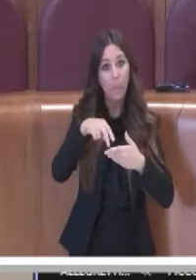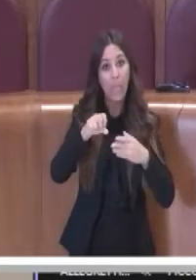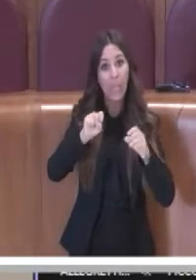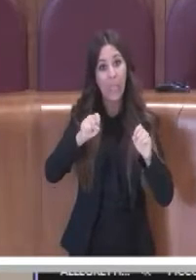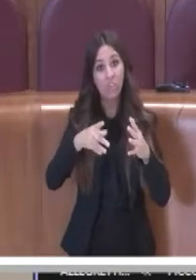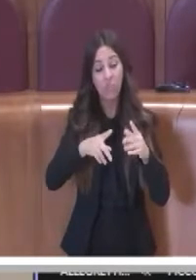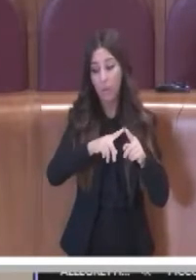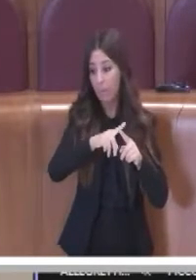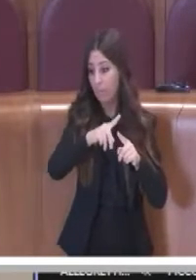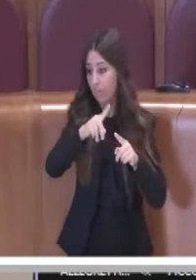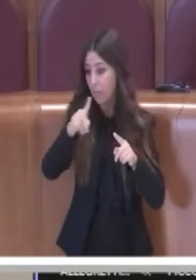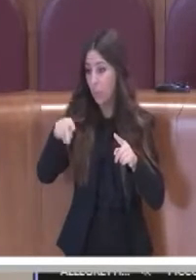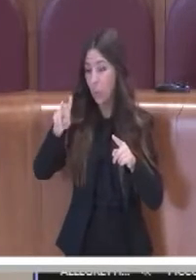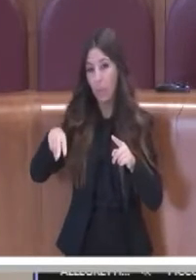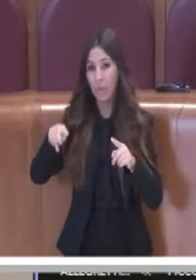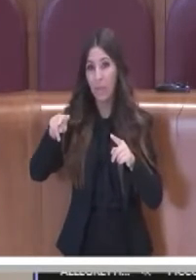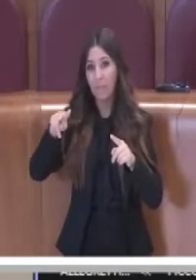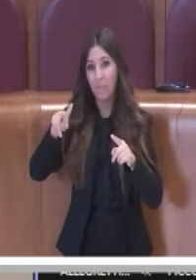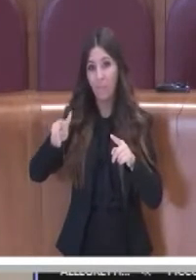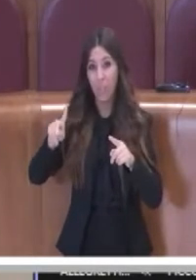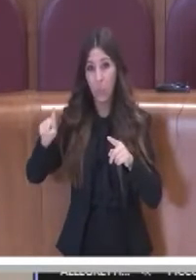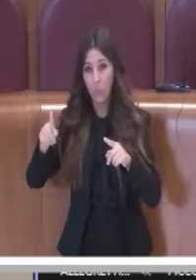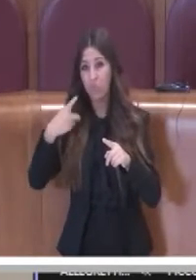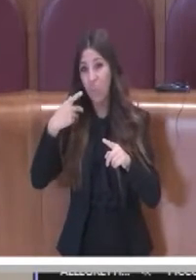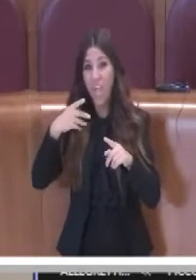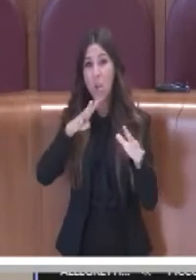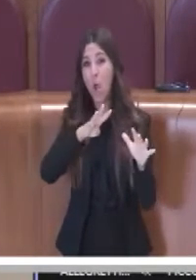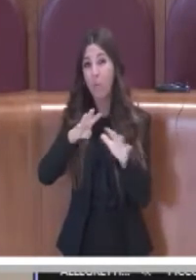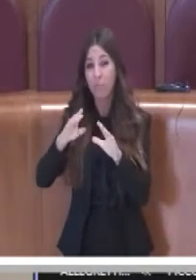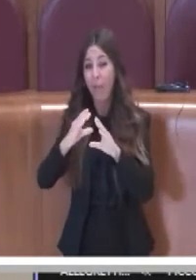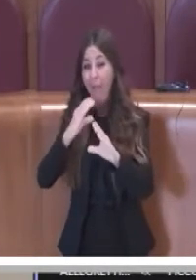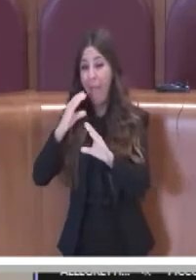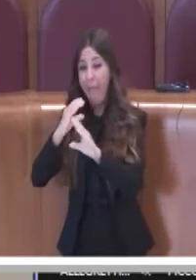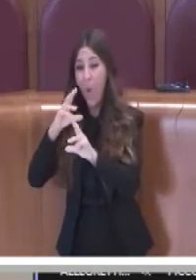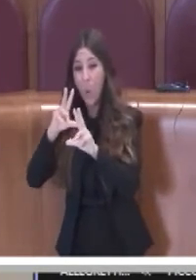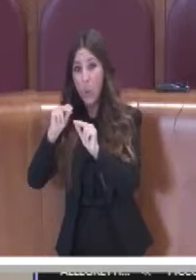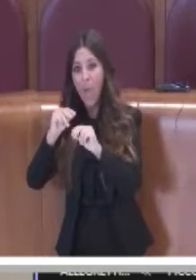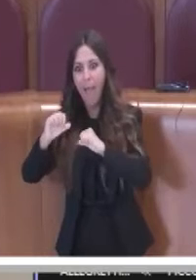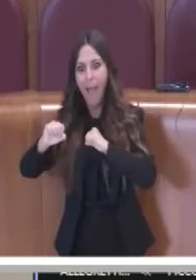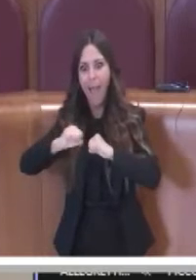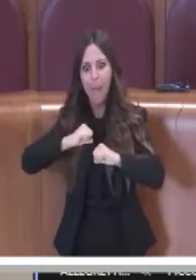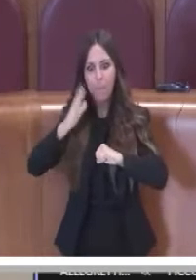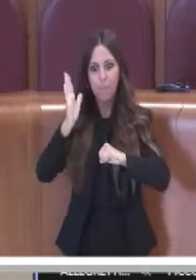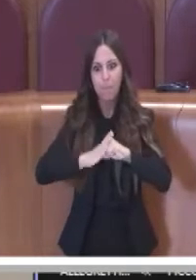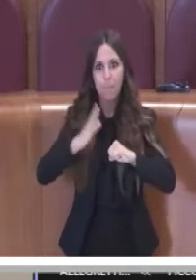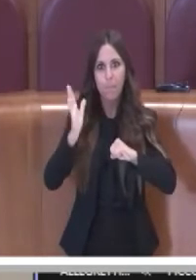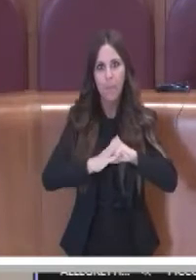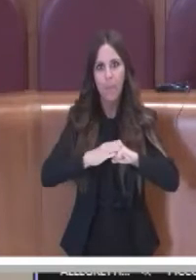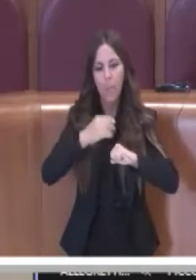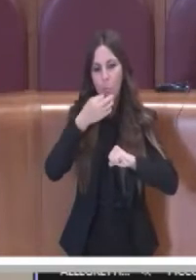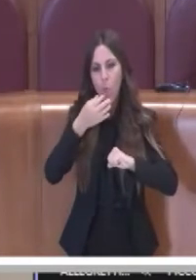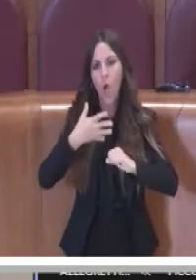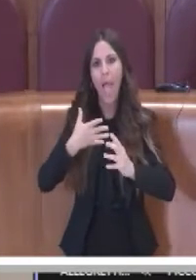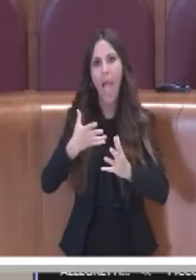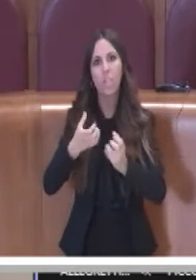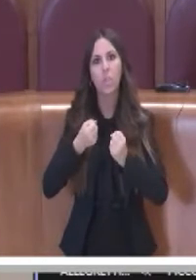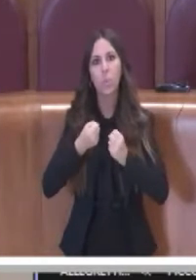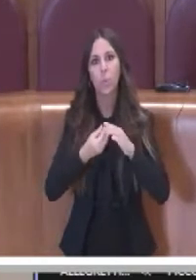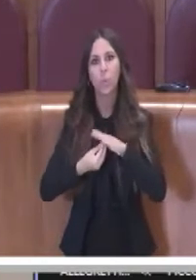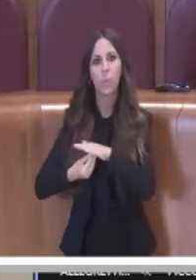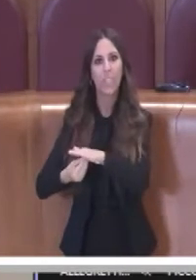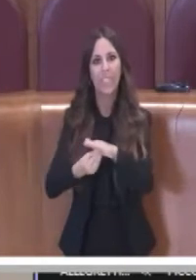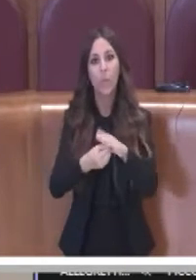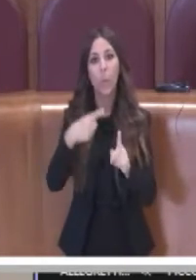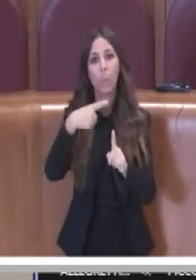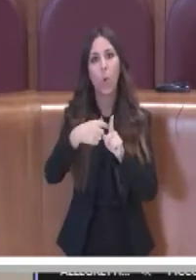alla fine del 2021 avremo 900 autobus nuovi. Questa amministrazione, noi abbiamo iniziato ad assumere le persone e abbiamo assunto 600